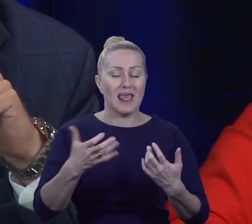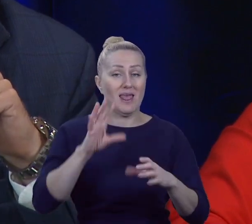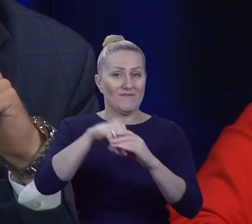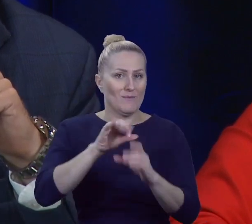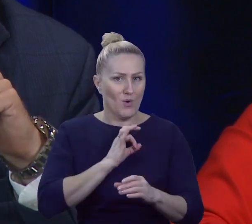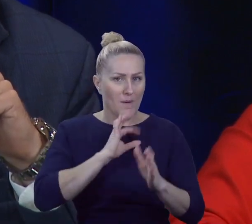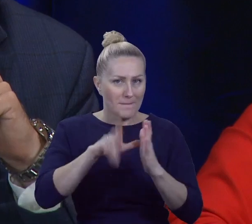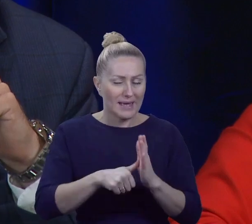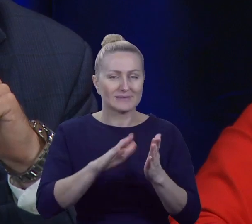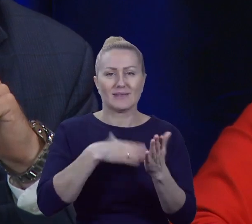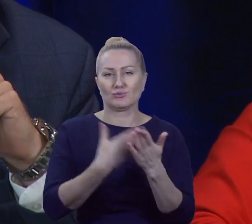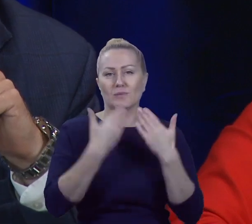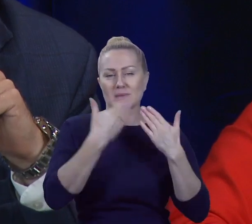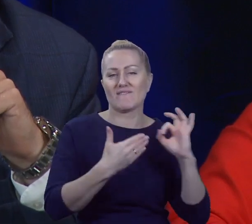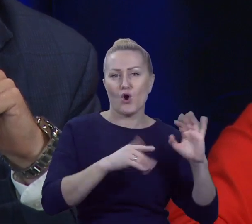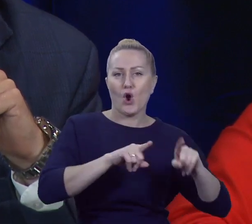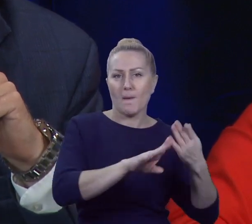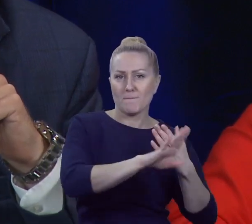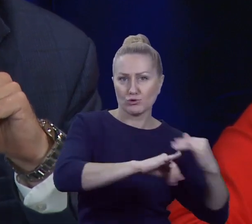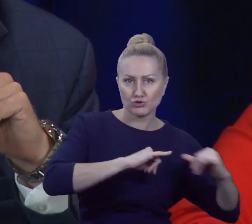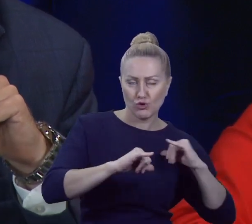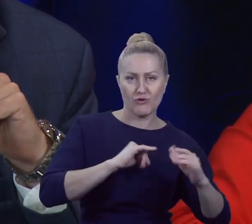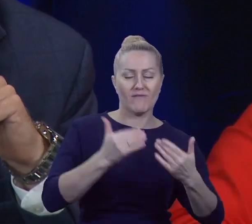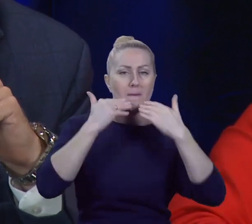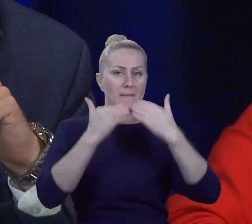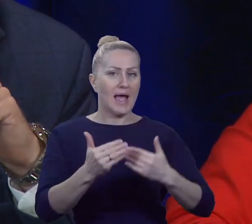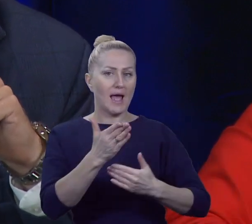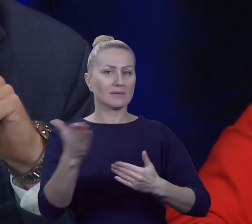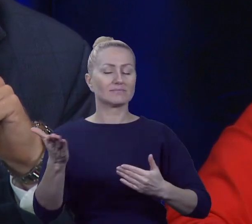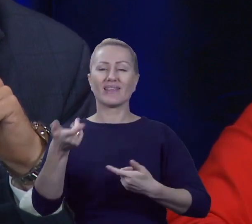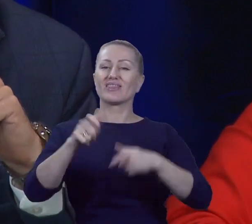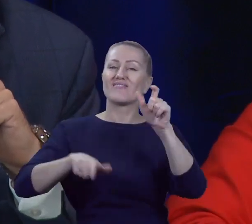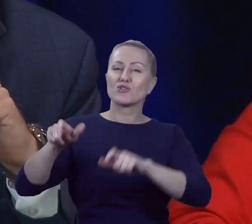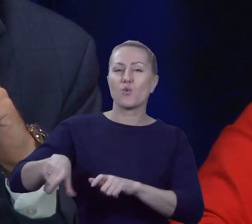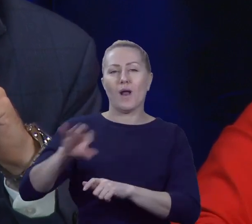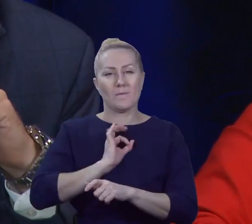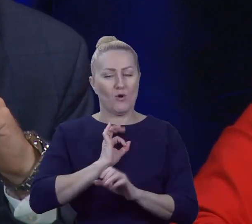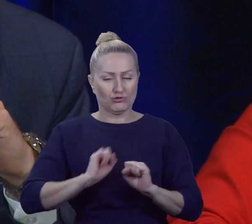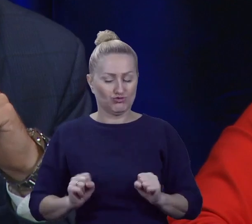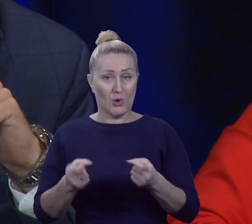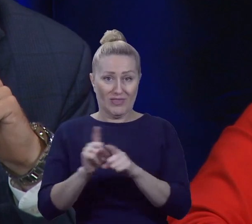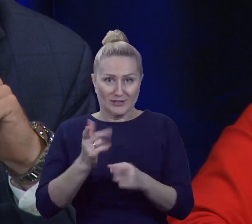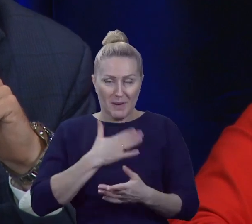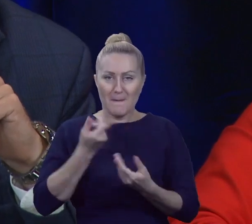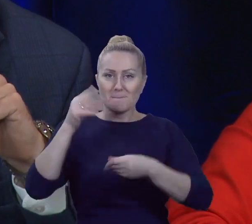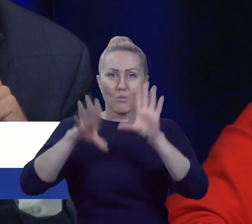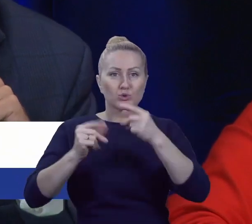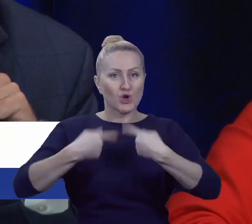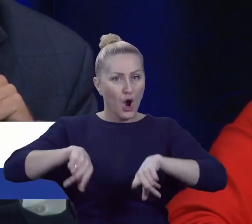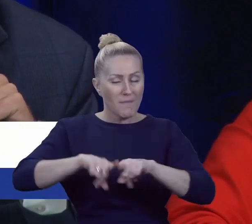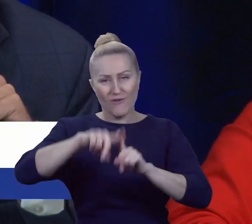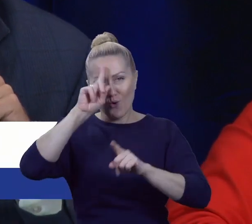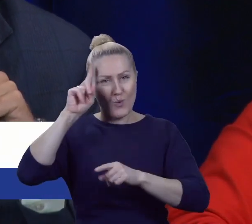poprzez organizacje pozarządowe, poprzez w ogóle swoją indywidualną działalność. Mamy przecież budżety obywatelskie, które mieszkańcy mogą zgłaszać